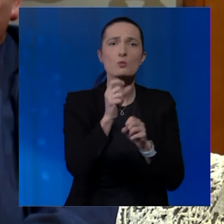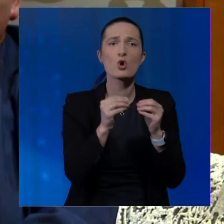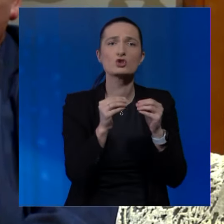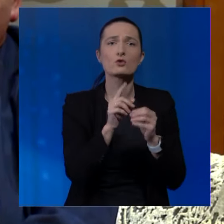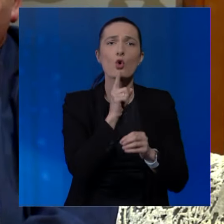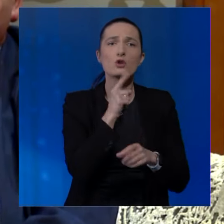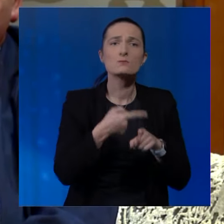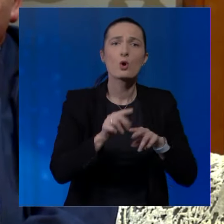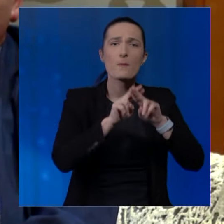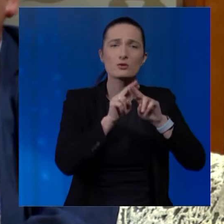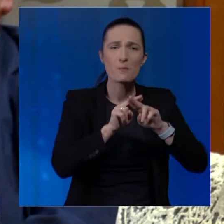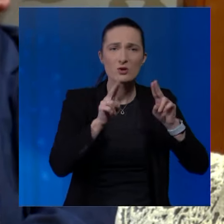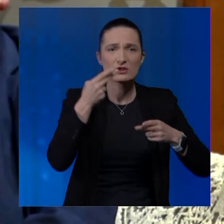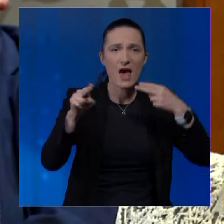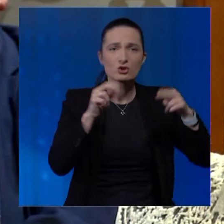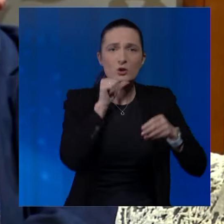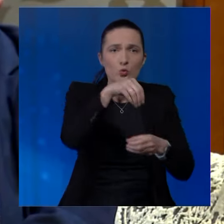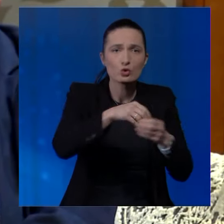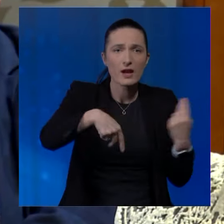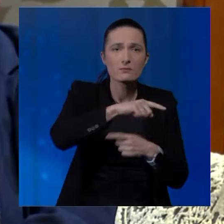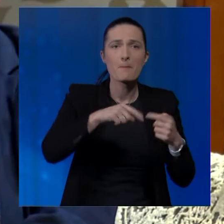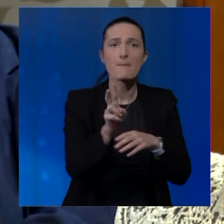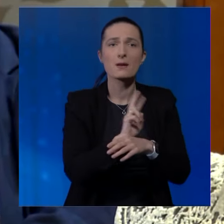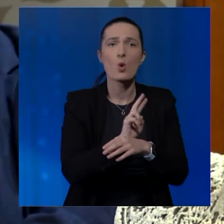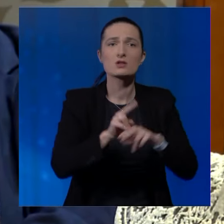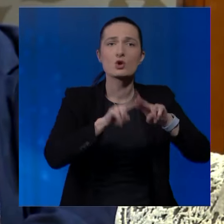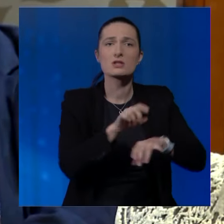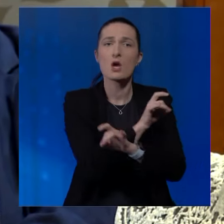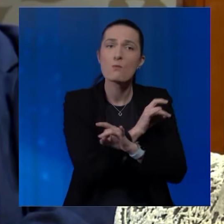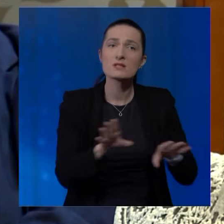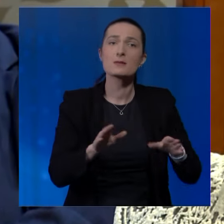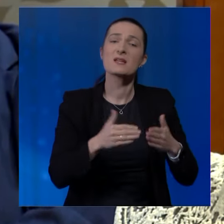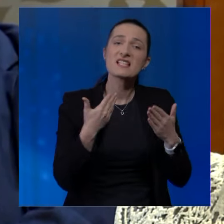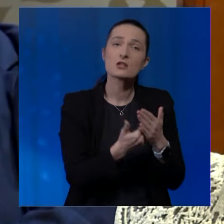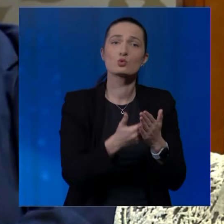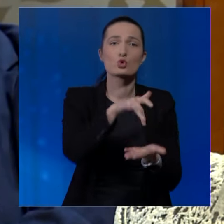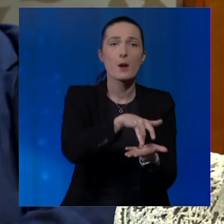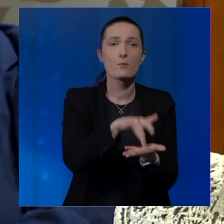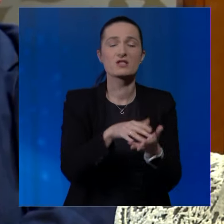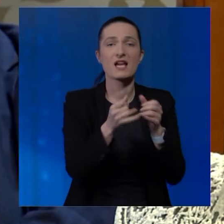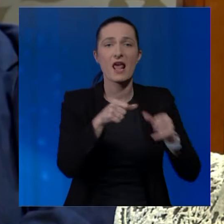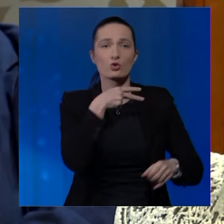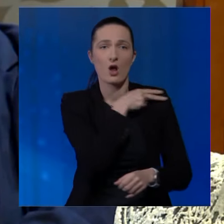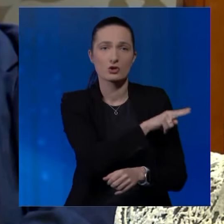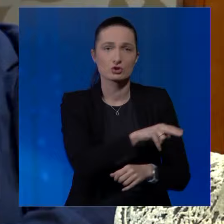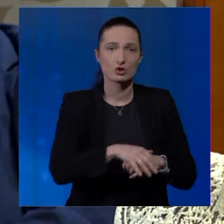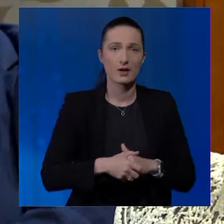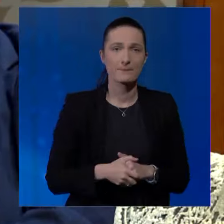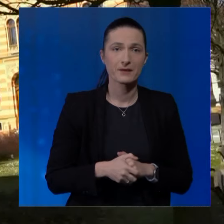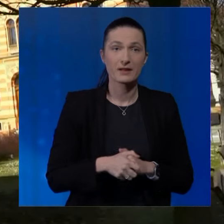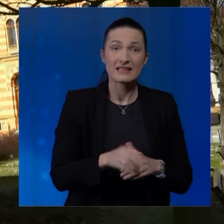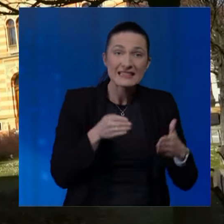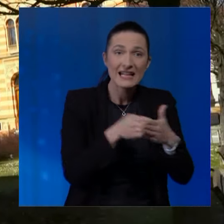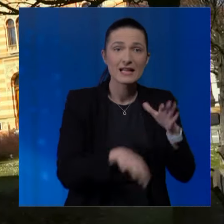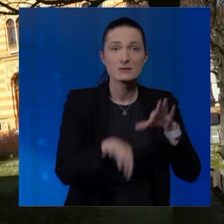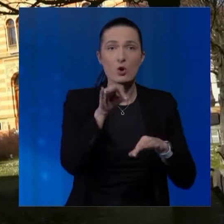Bogić Bogićević, koji je zbog međustranačkih i unutar stranačkih manipulacija ostao bez i tekako zaslužene pozicije gradonačelnika.